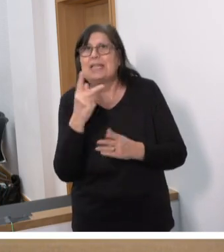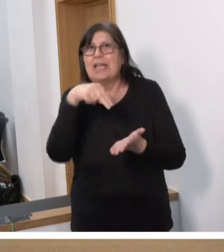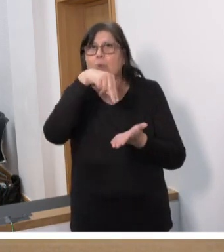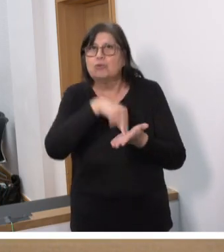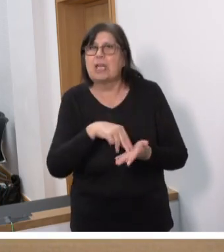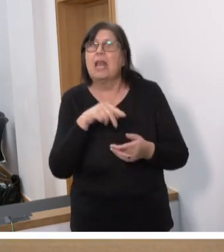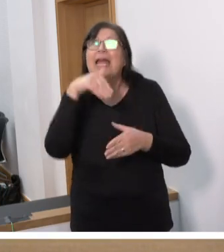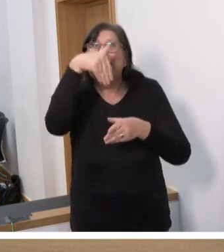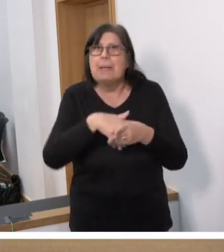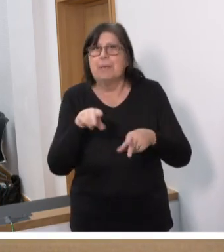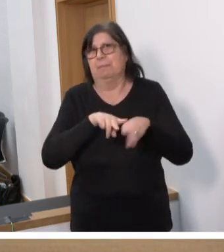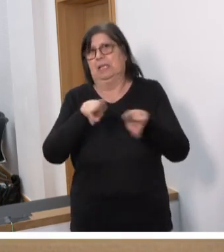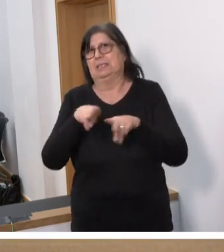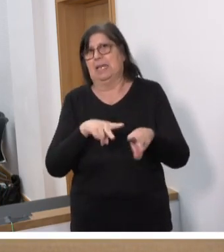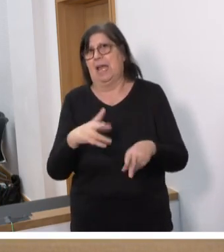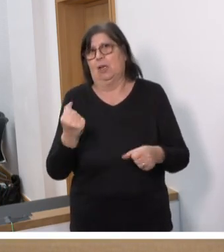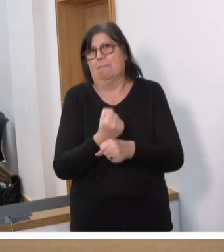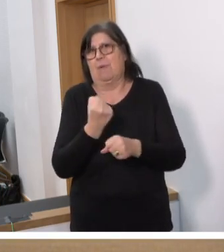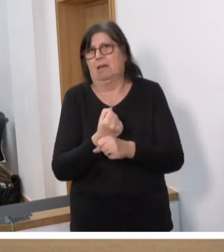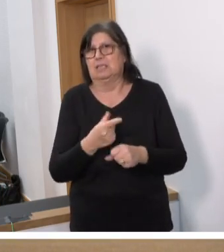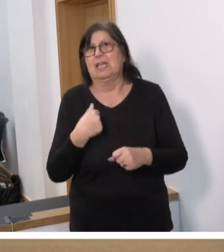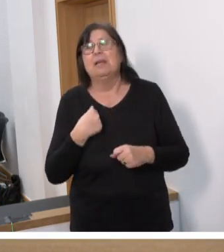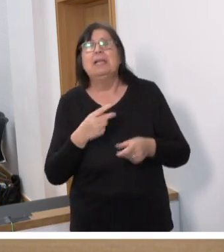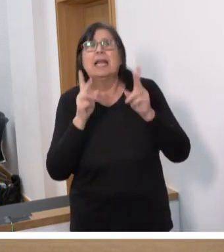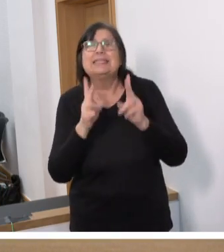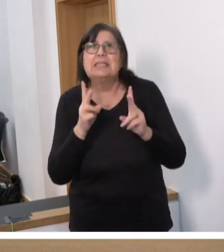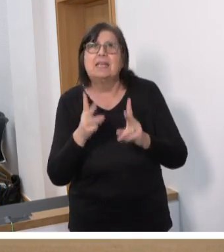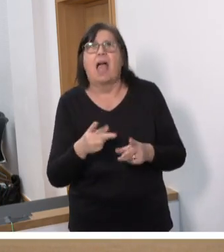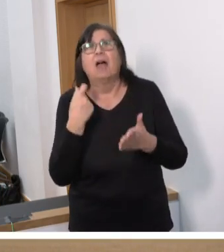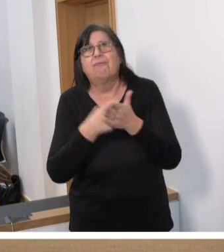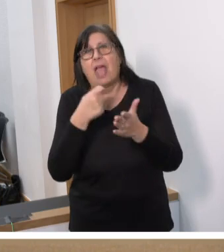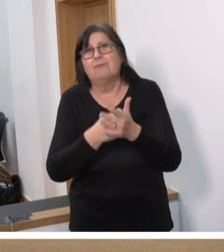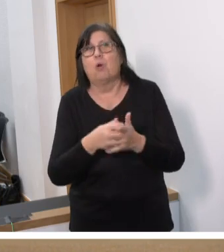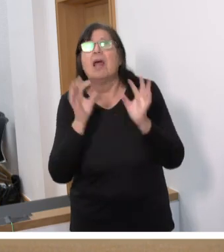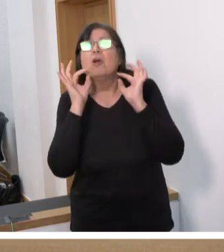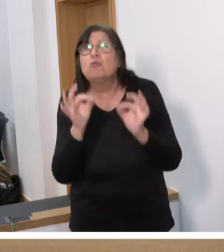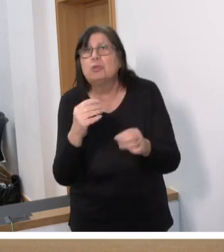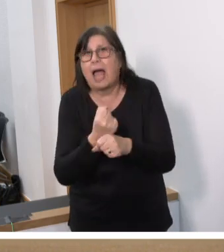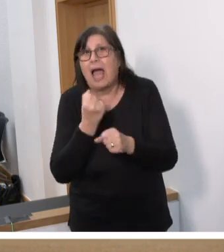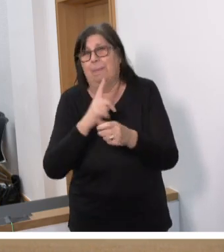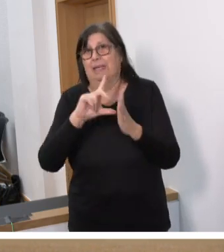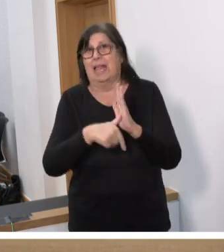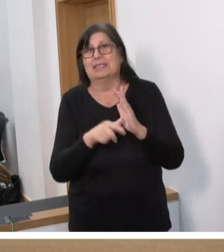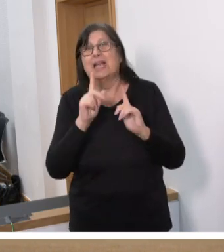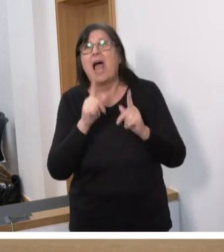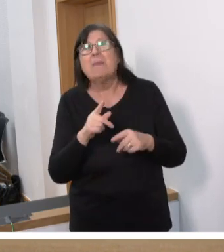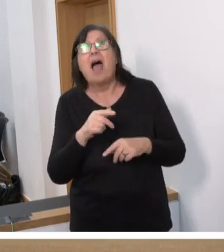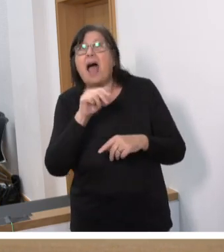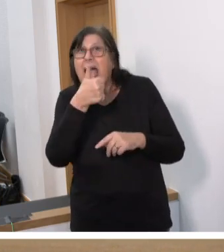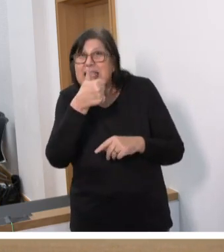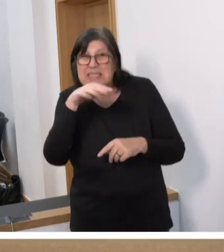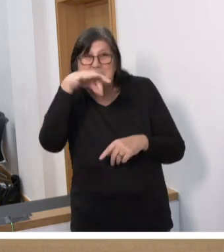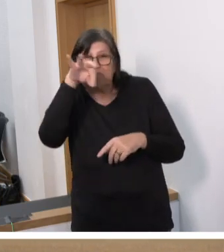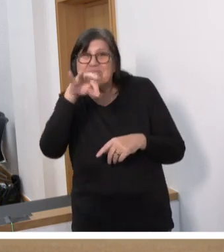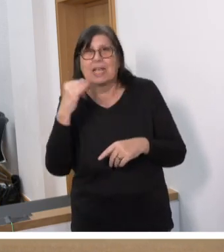im Ministerium schaffen. Ich bin mir sicher, die werden wertvolle und sinnvolle Arbeit leisten. Aber wenn die einzige eigene Idee der saarländischen